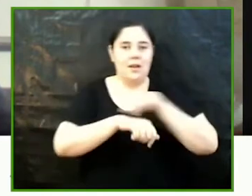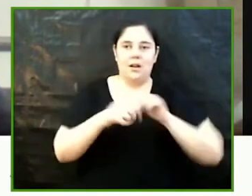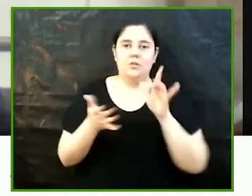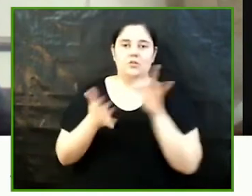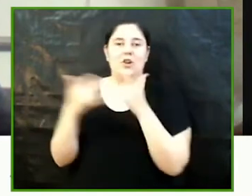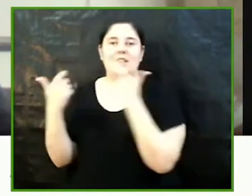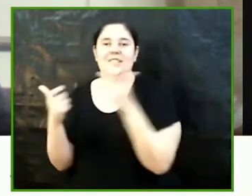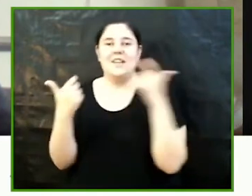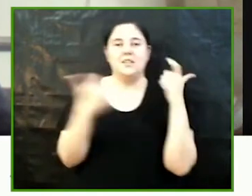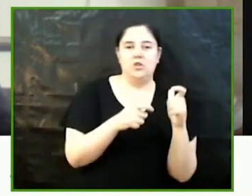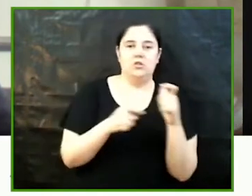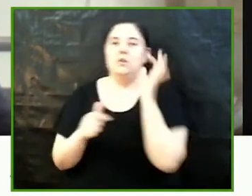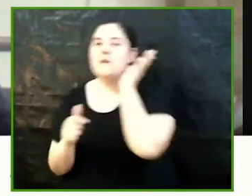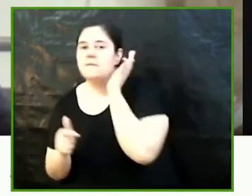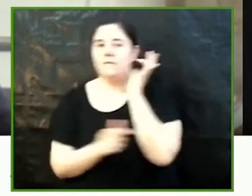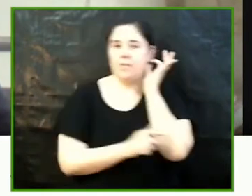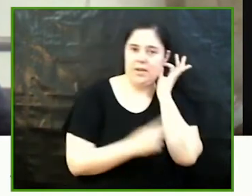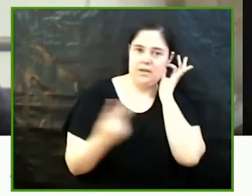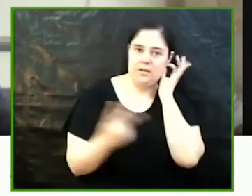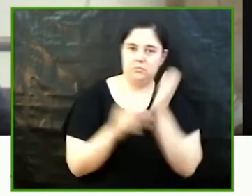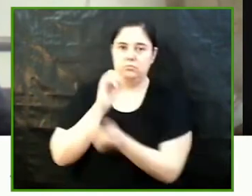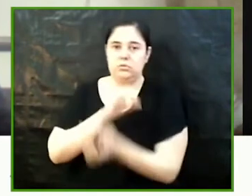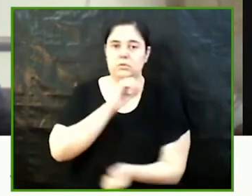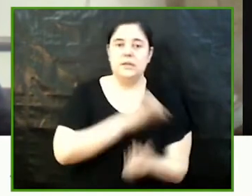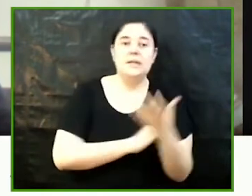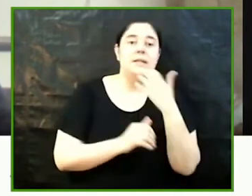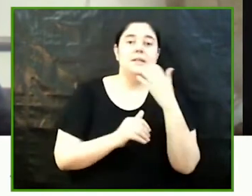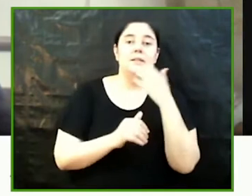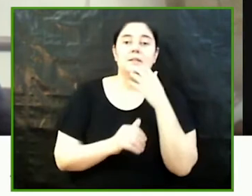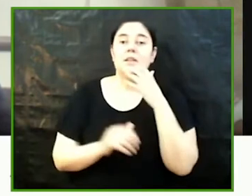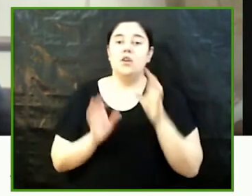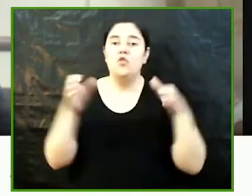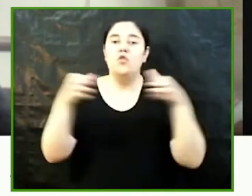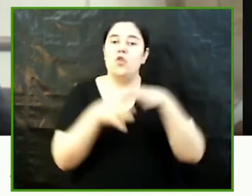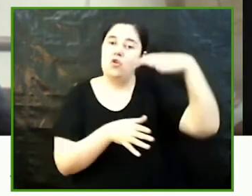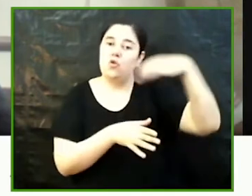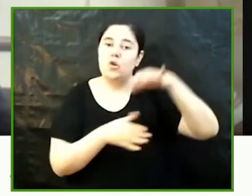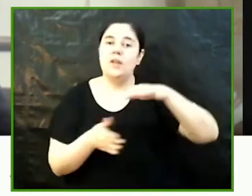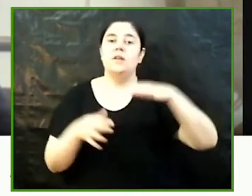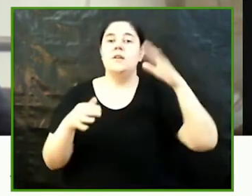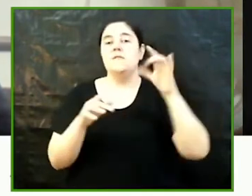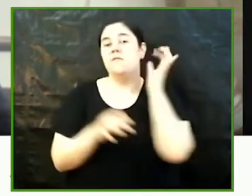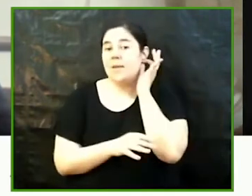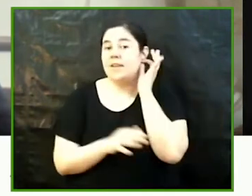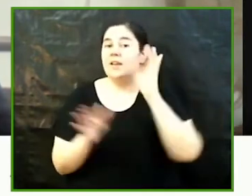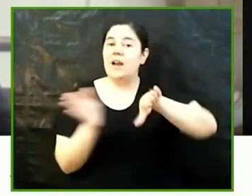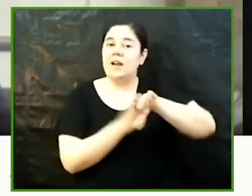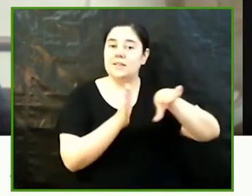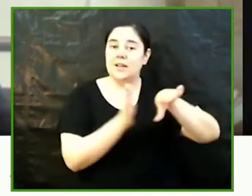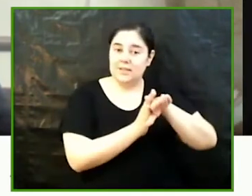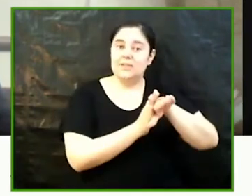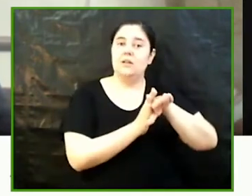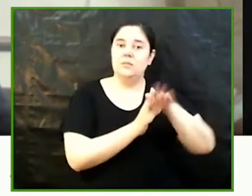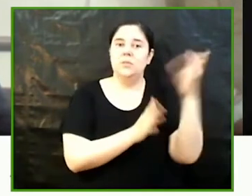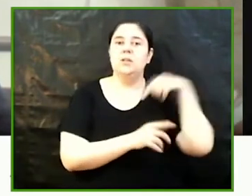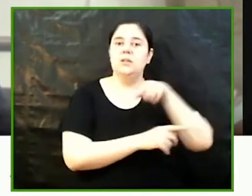seccions femenines la constitució del front únic femení escarrista que pertenia a Esquerra Republicana de Catalunya va ser fundat per